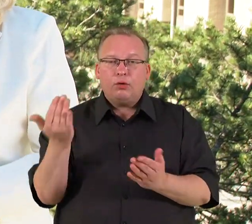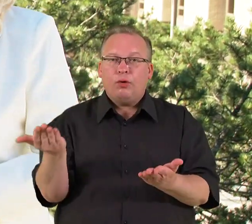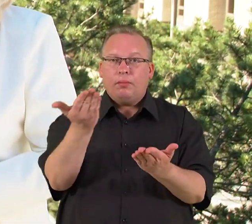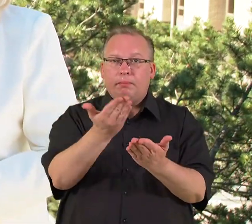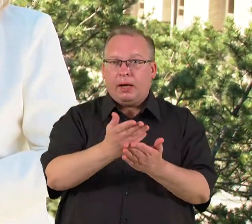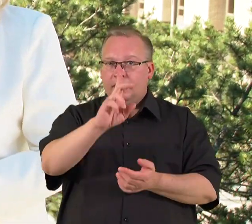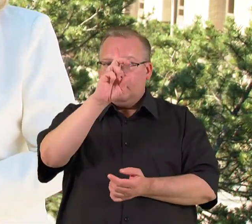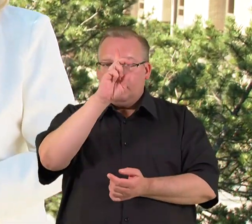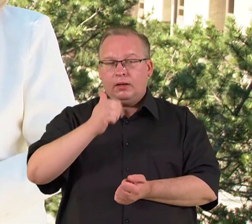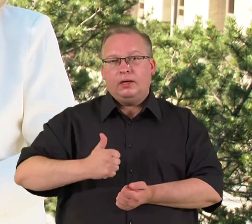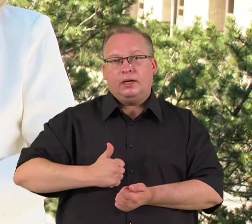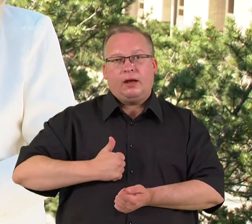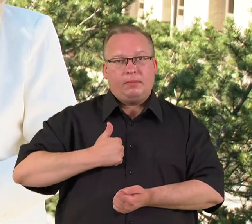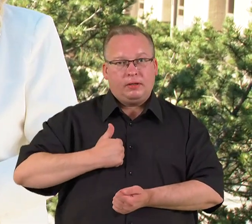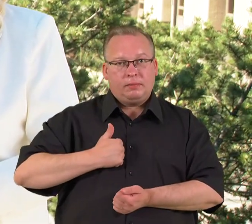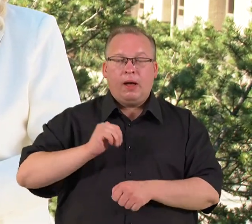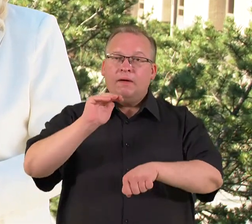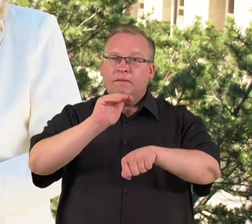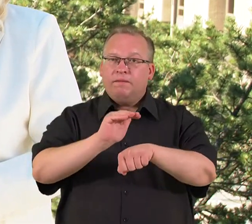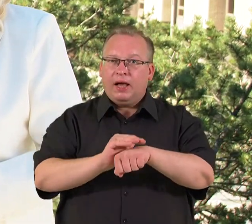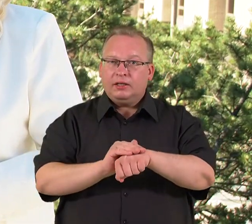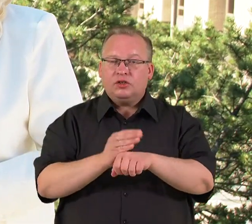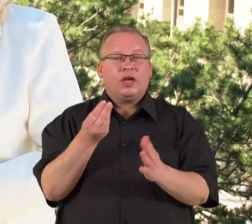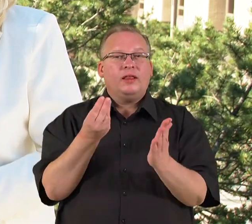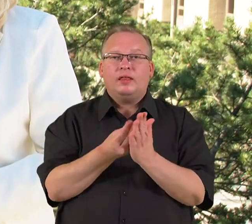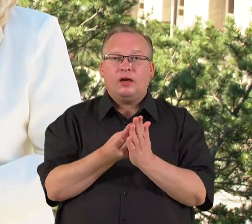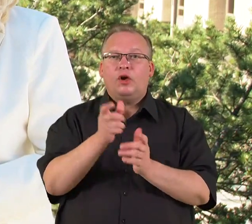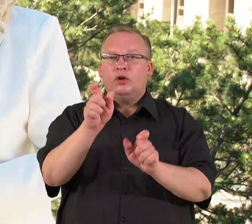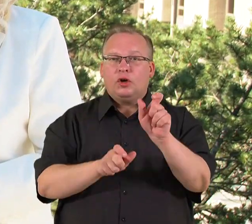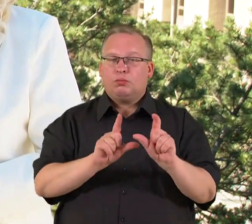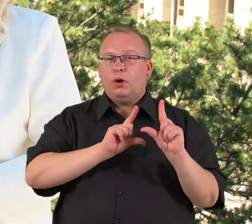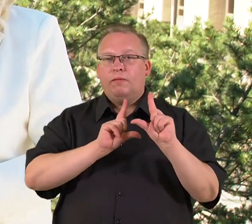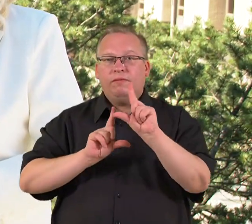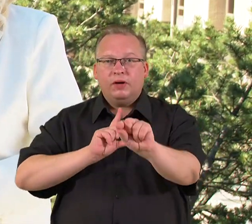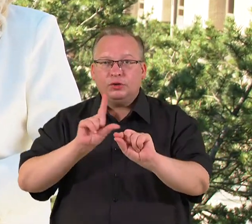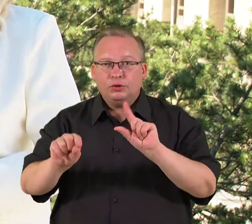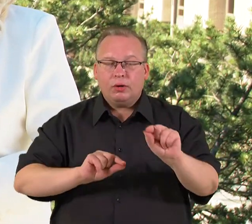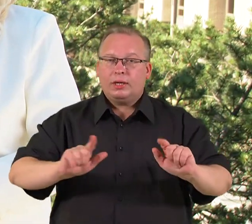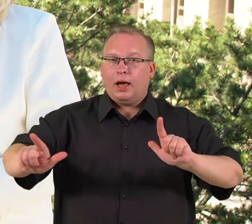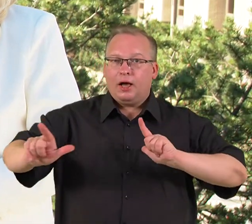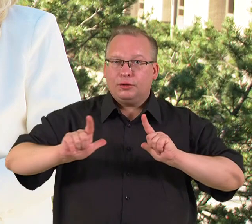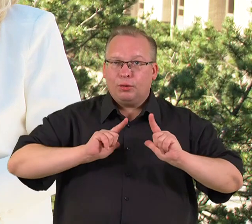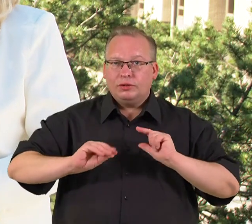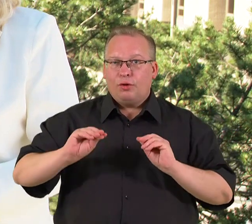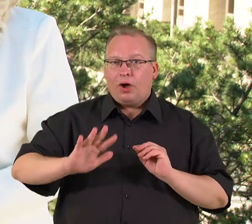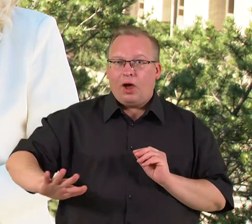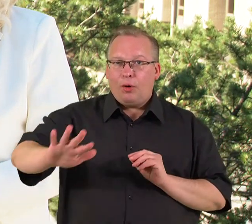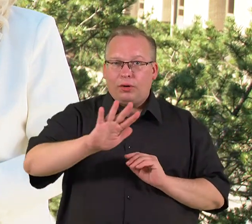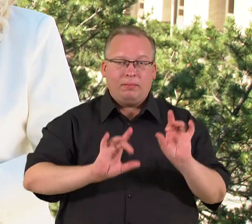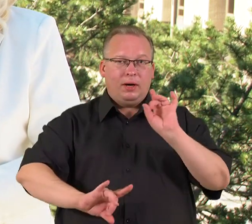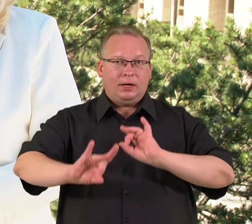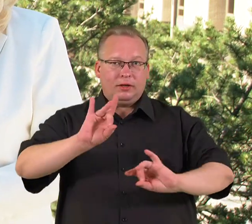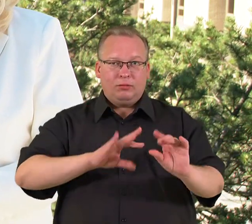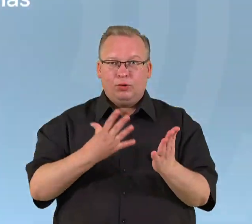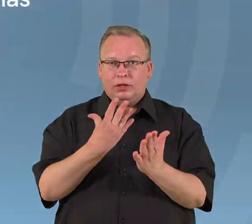valstybės reprezentacija. Faktiškai, nekainuojanti, kaip iliečiai keliauja, atostogauja ir visoje Europoje reklamuoja